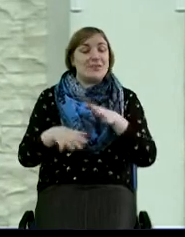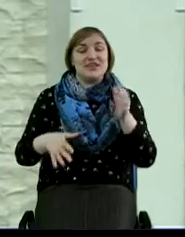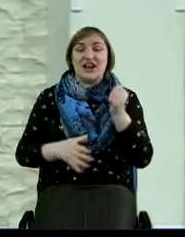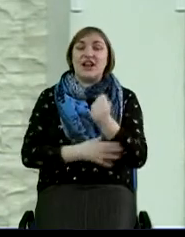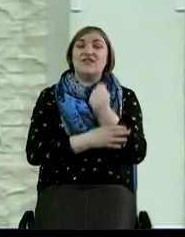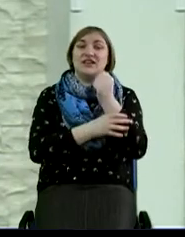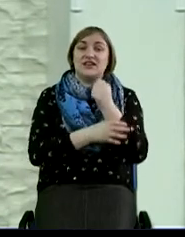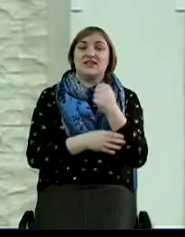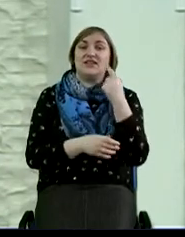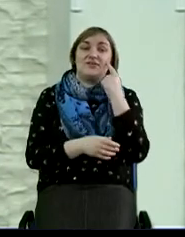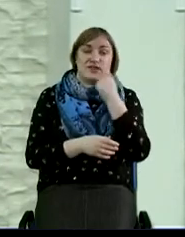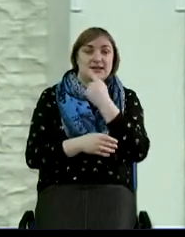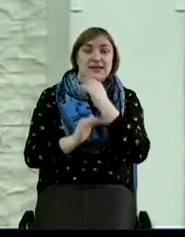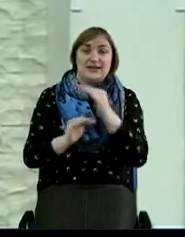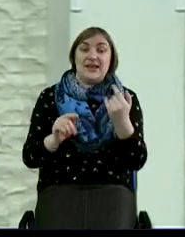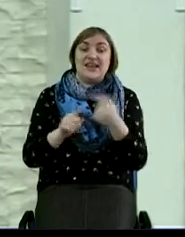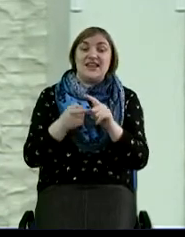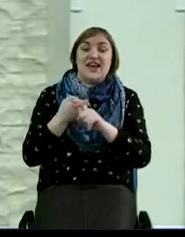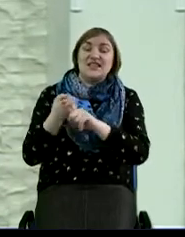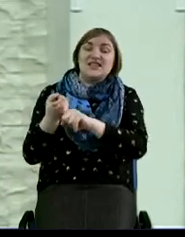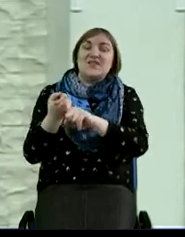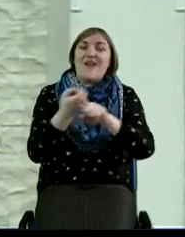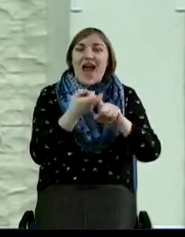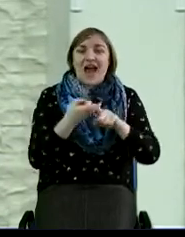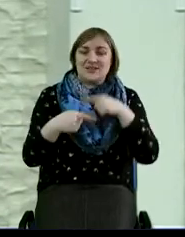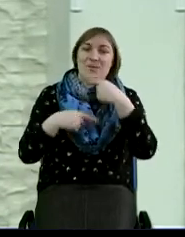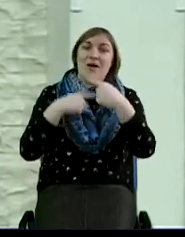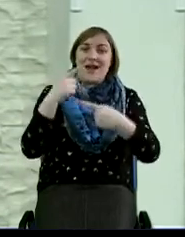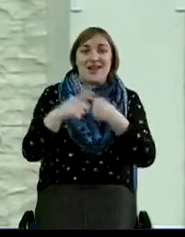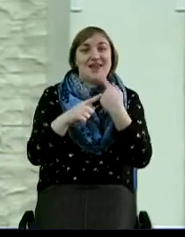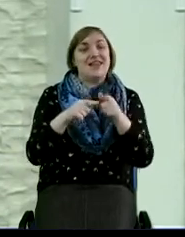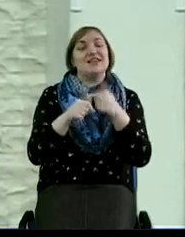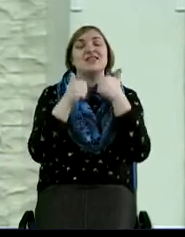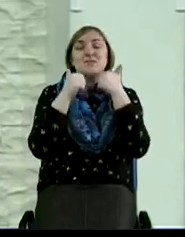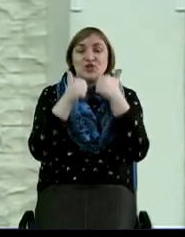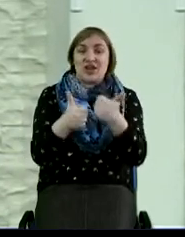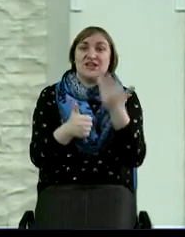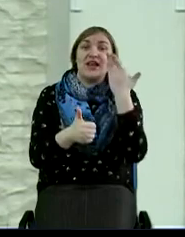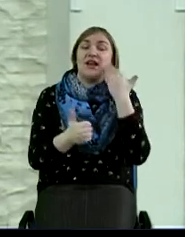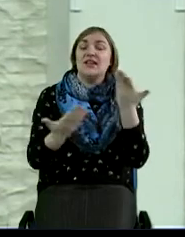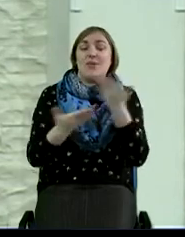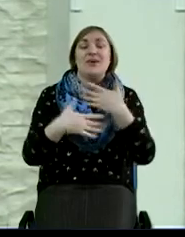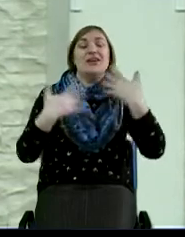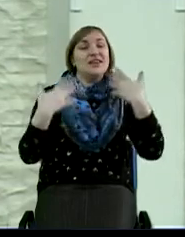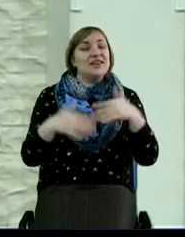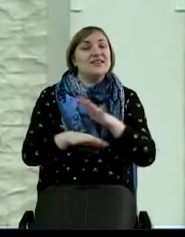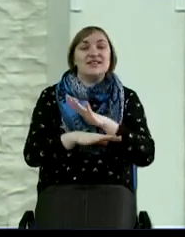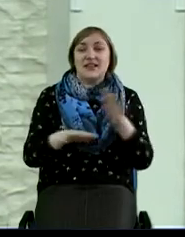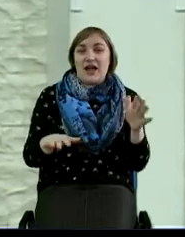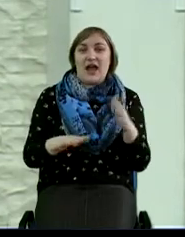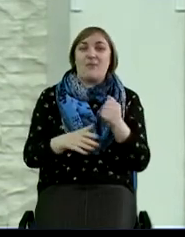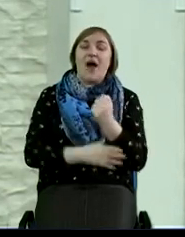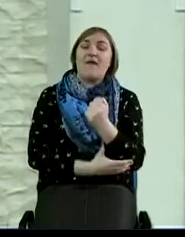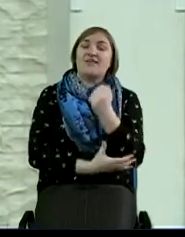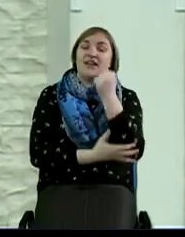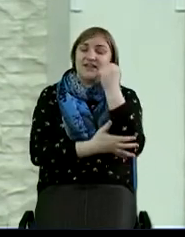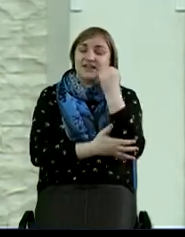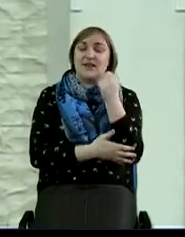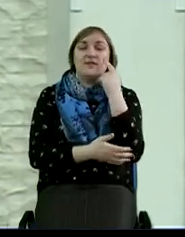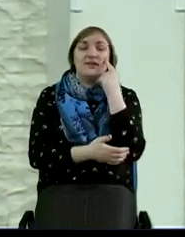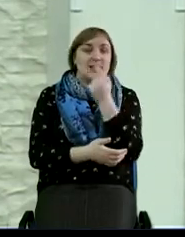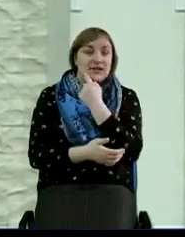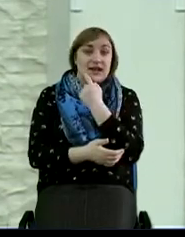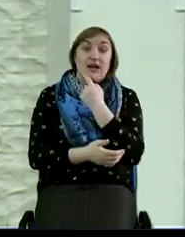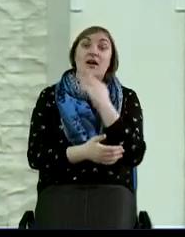И вот эта вот взаимосвязь поколений, это замечательно, когда мы не теряем авторитета в глазах своих. Слава Богу, что мы перестаем быть